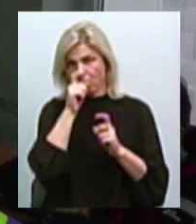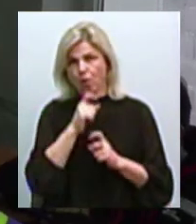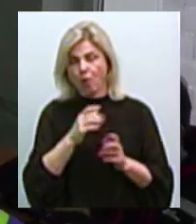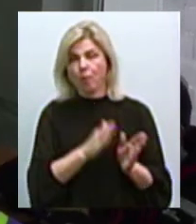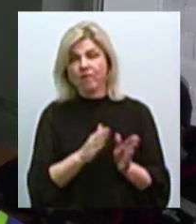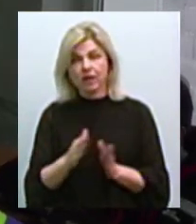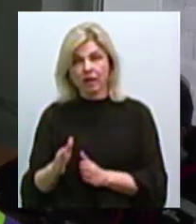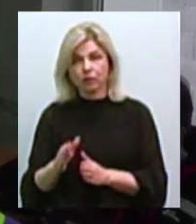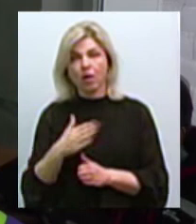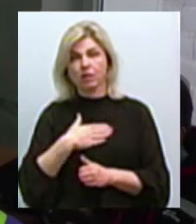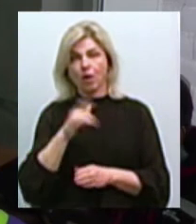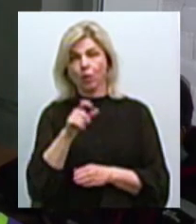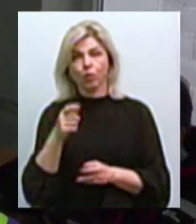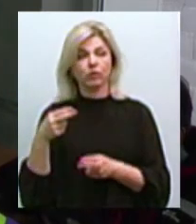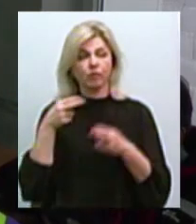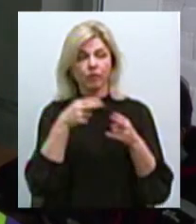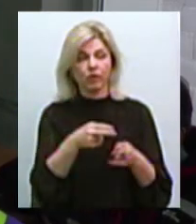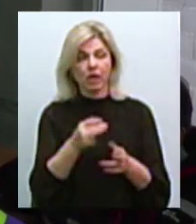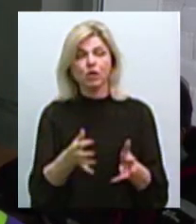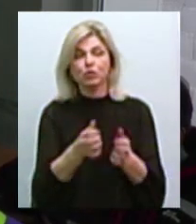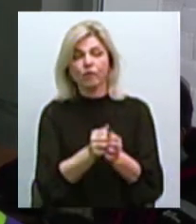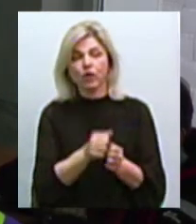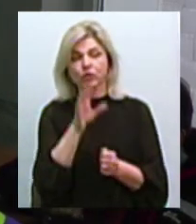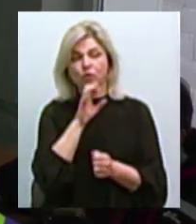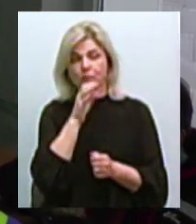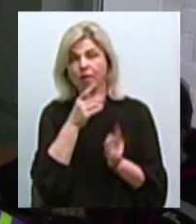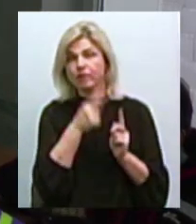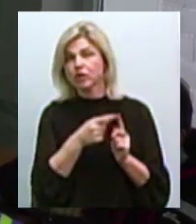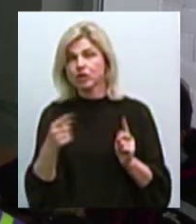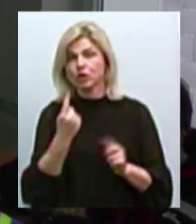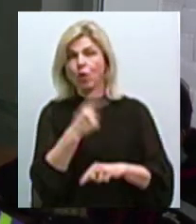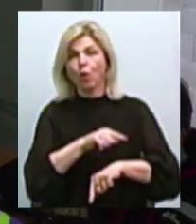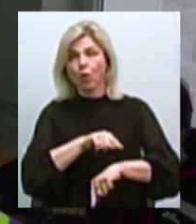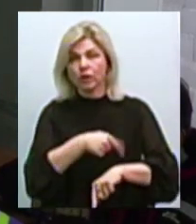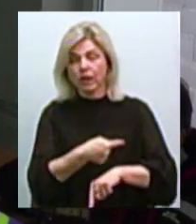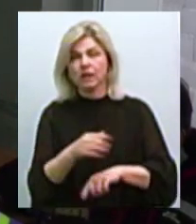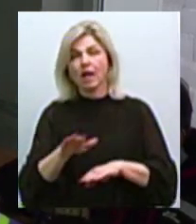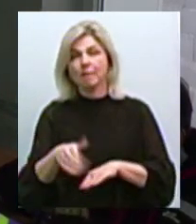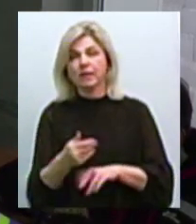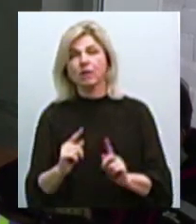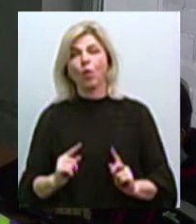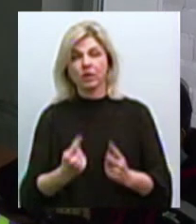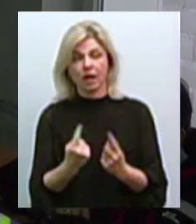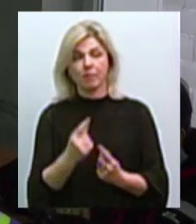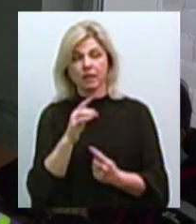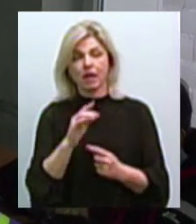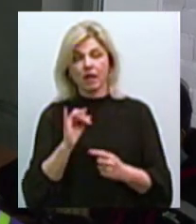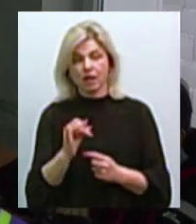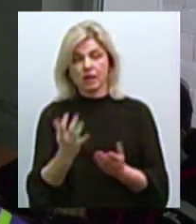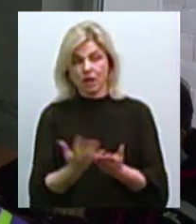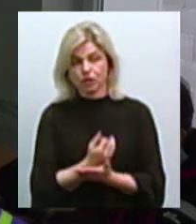хлопці виїхали і відловили собаку буквально протягом години-півтора після отримання виклику. Її знайшли і відловили.